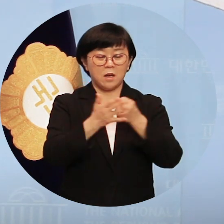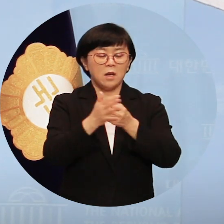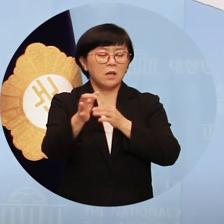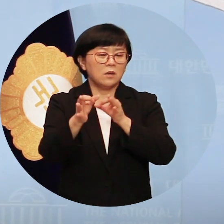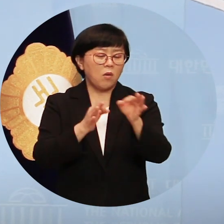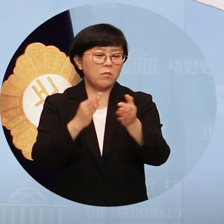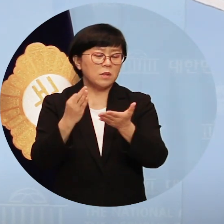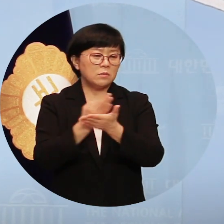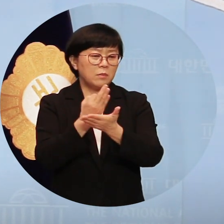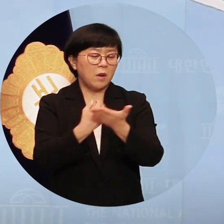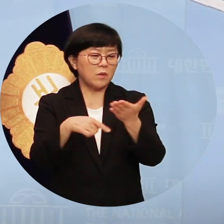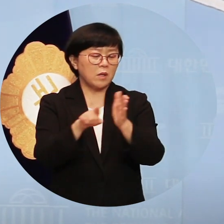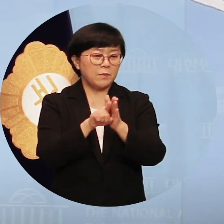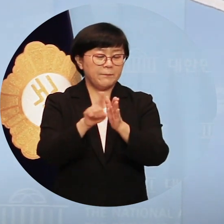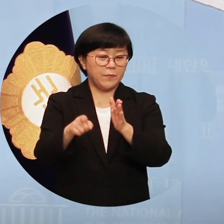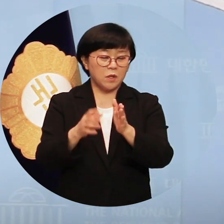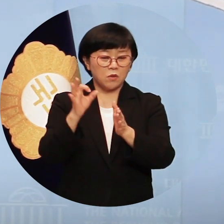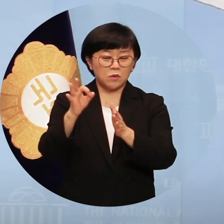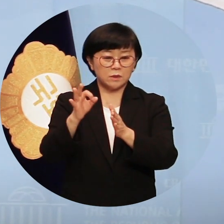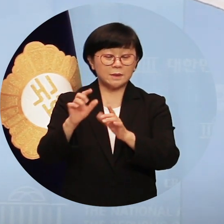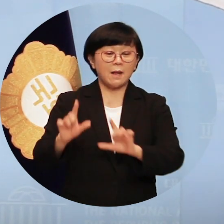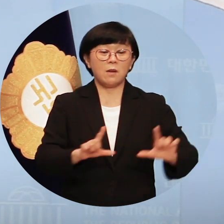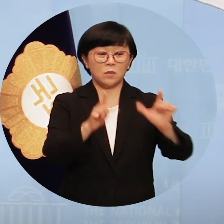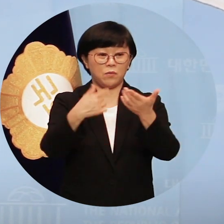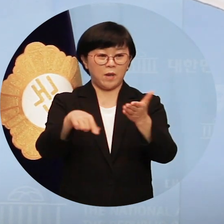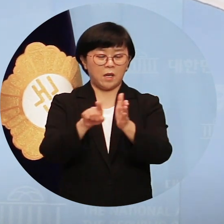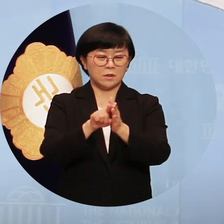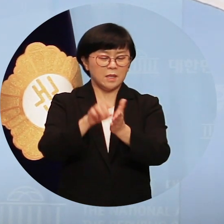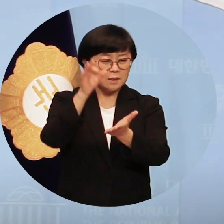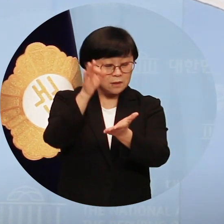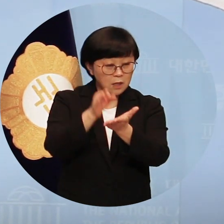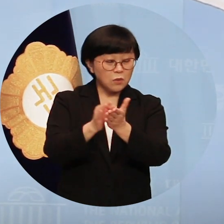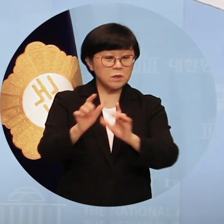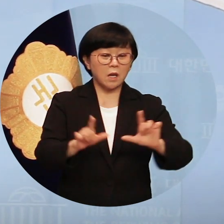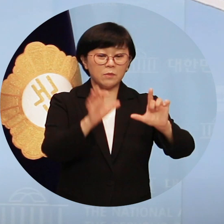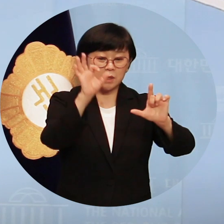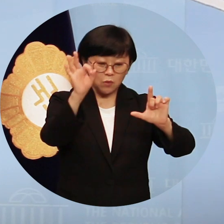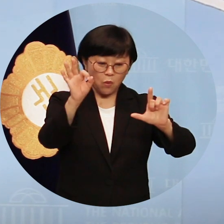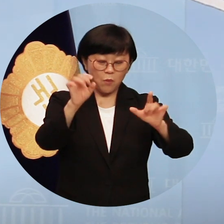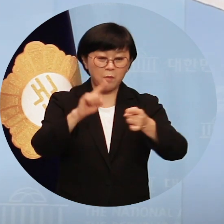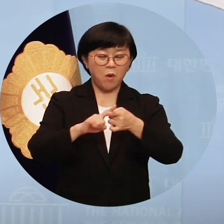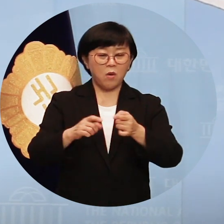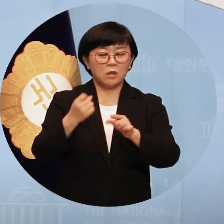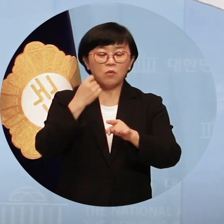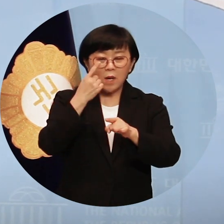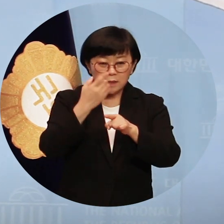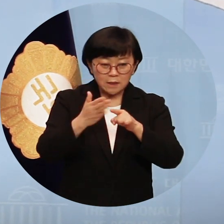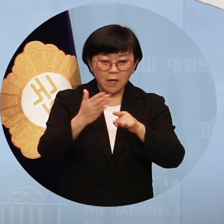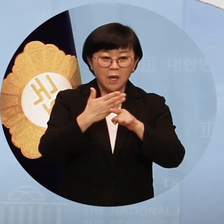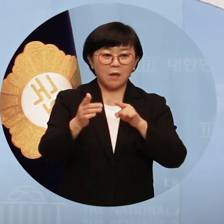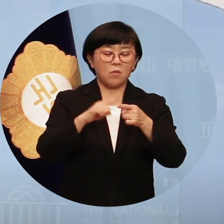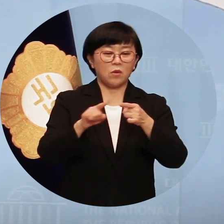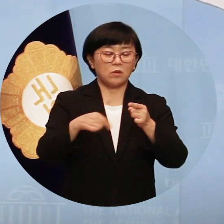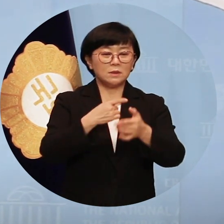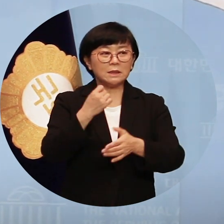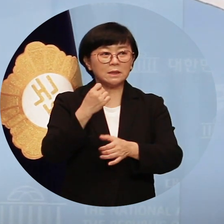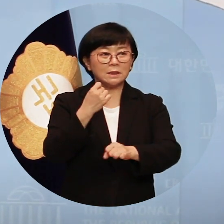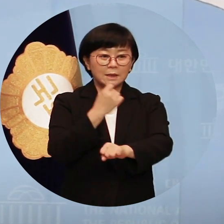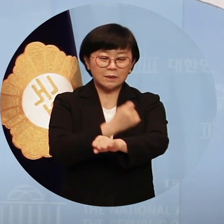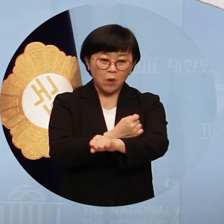우선 영업을 유지하기 위한 고정비용과 최소 생활비를 제공합니다. 고정비용에는